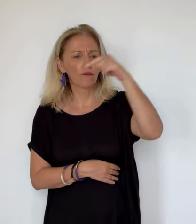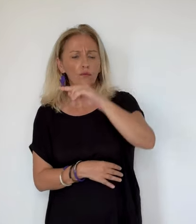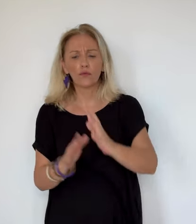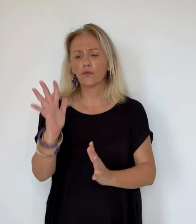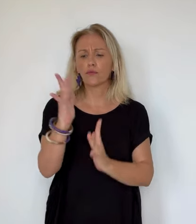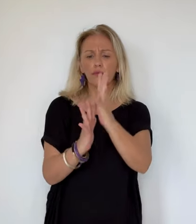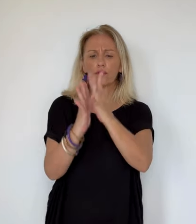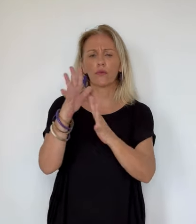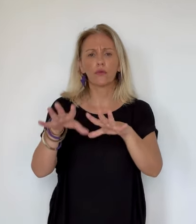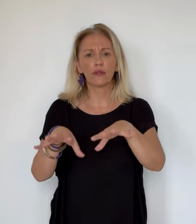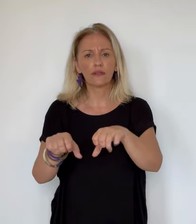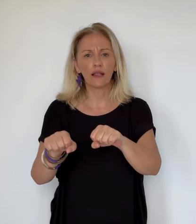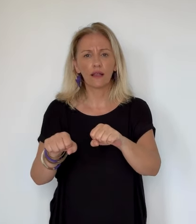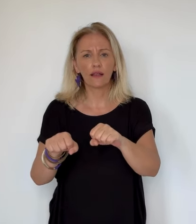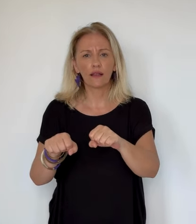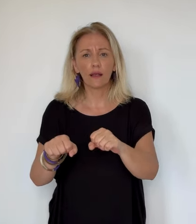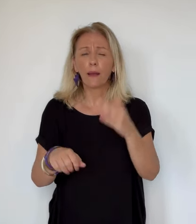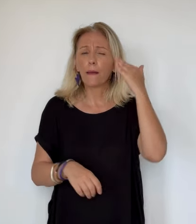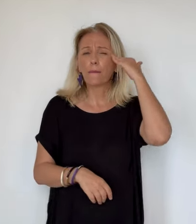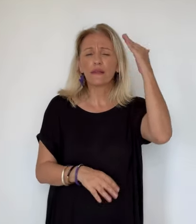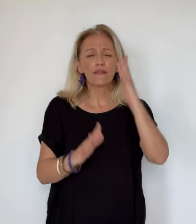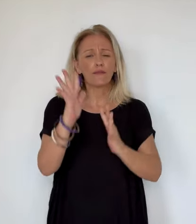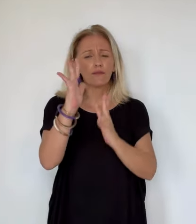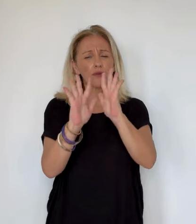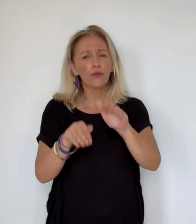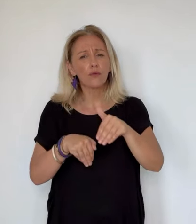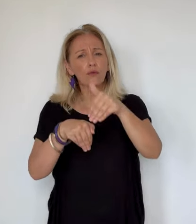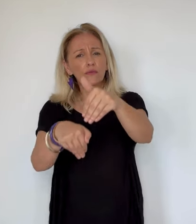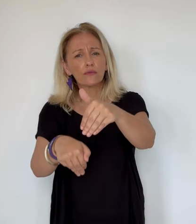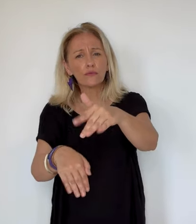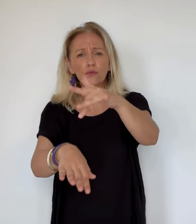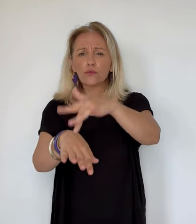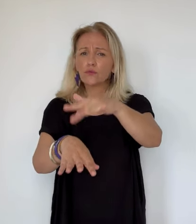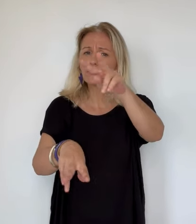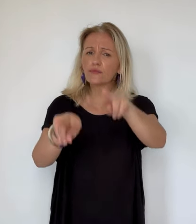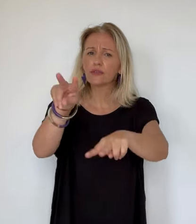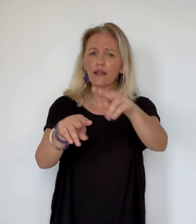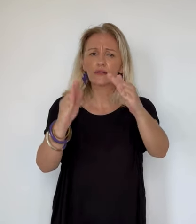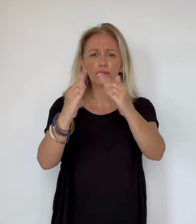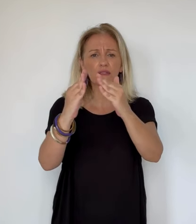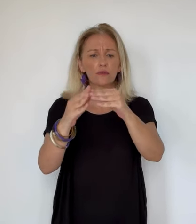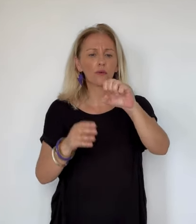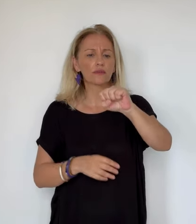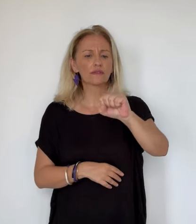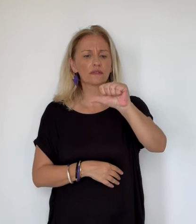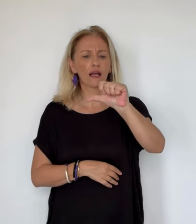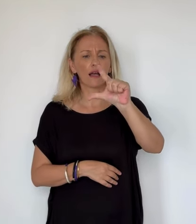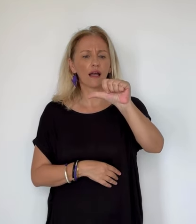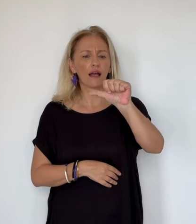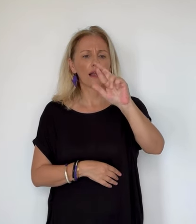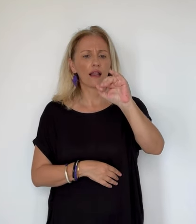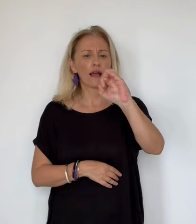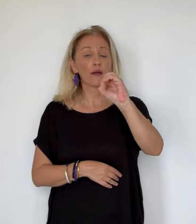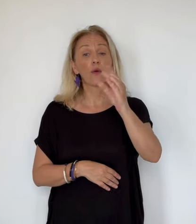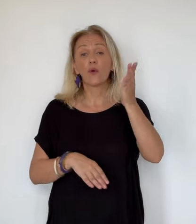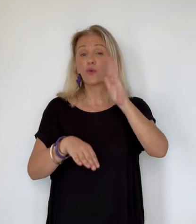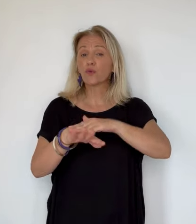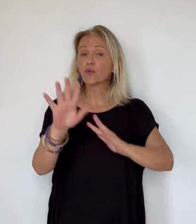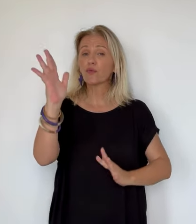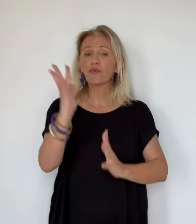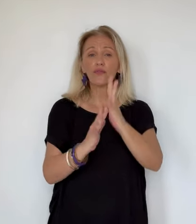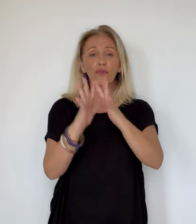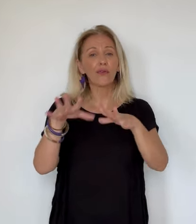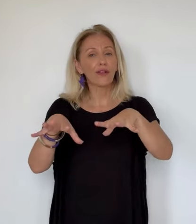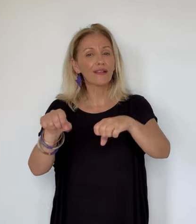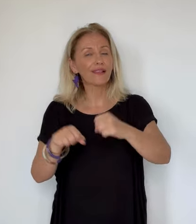En cas de progression, il aurait pu menacer les habitations du salario. Le pire a finalement été évité. Florence Antomarck, Mathias Landry et Yann